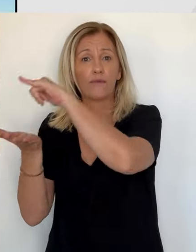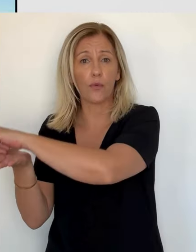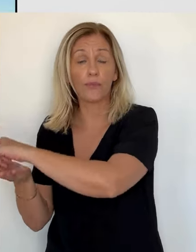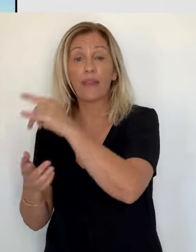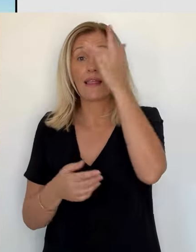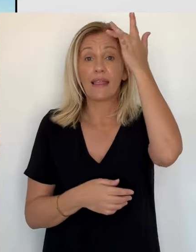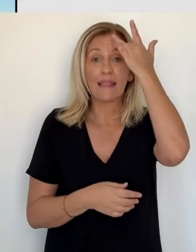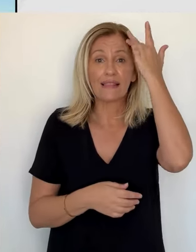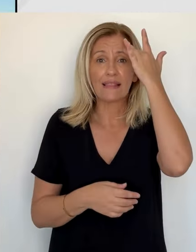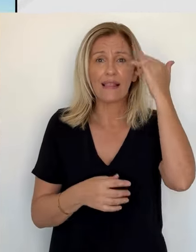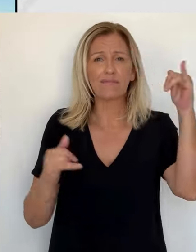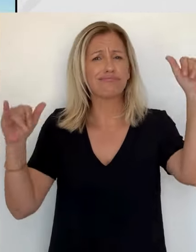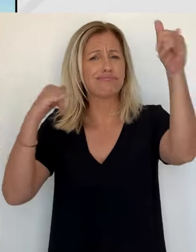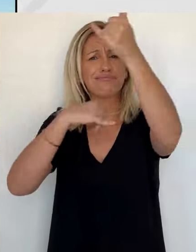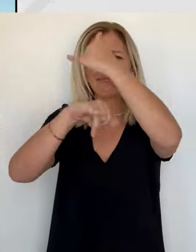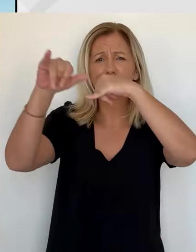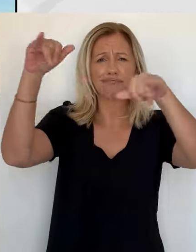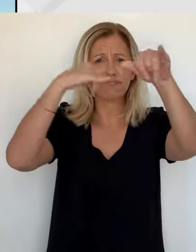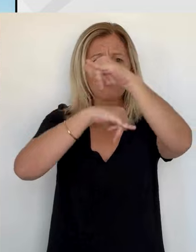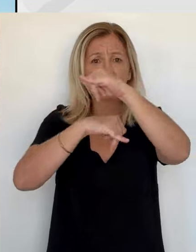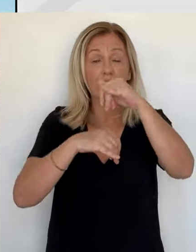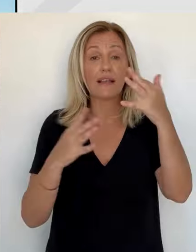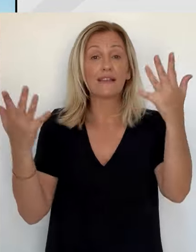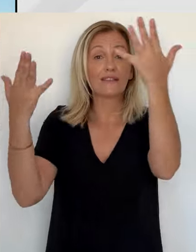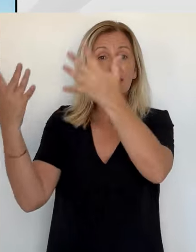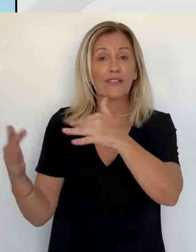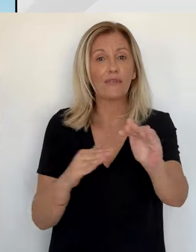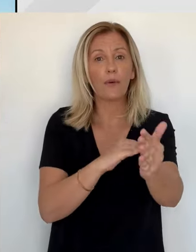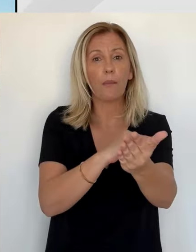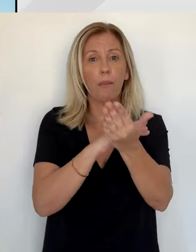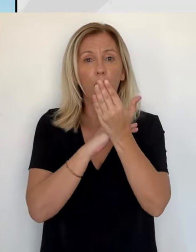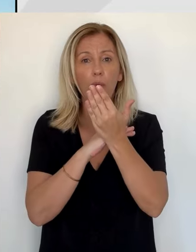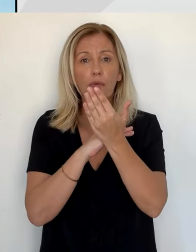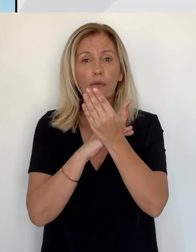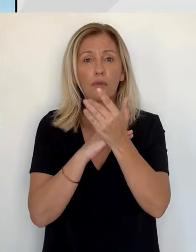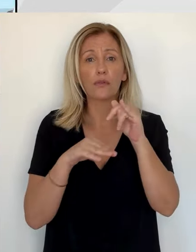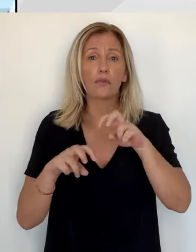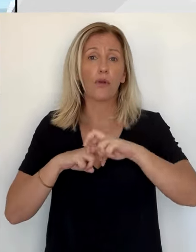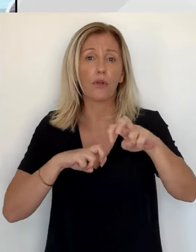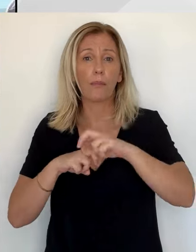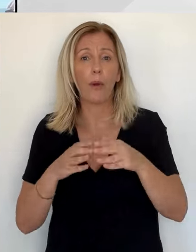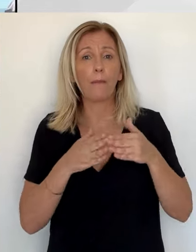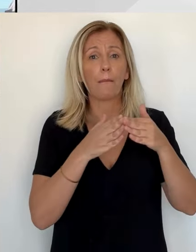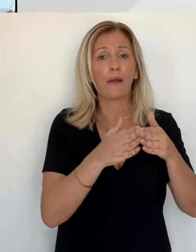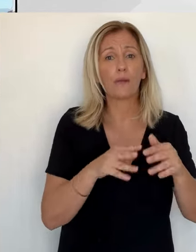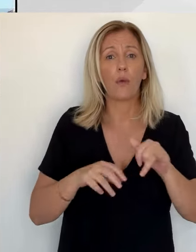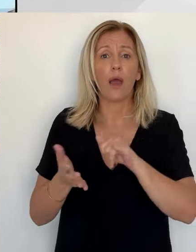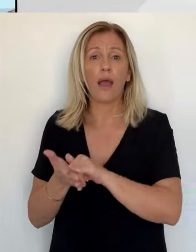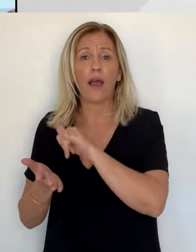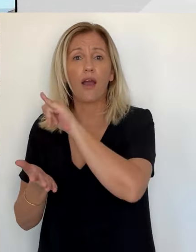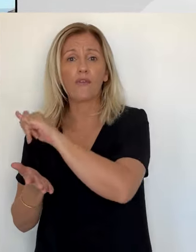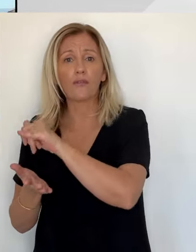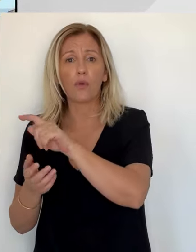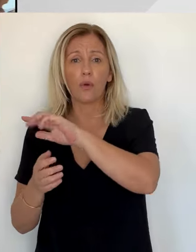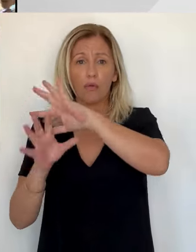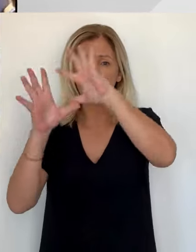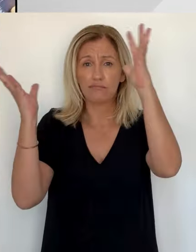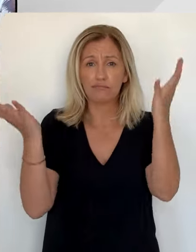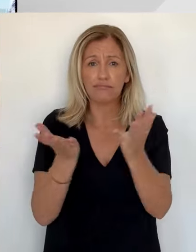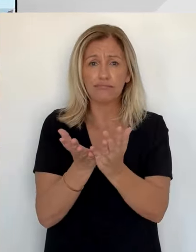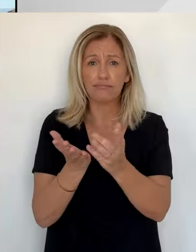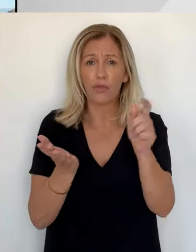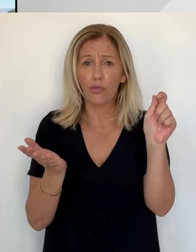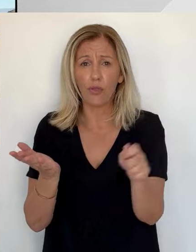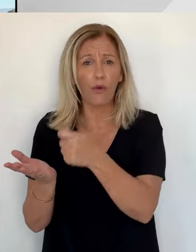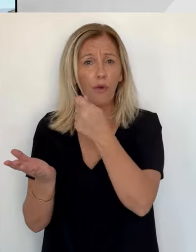Ajaccio. Ces données concernant les transports, toute infrastructure confondue, laissent observer une fréquentation habituelle cet été. Du